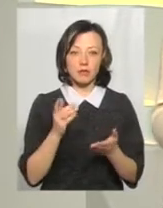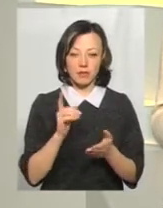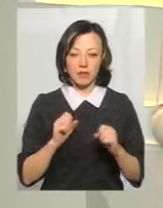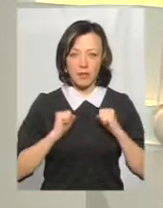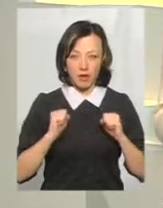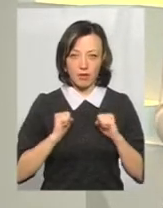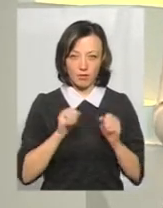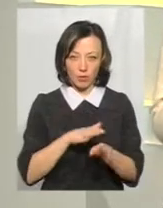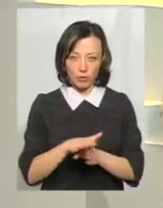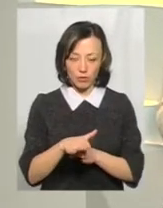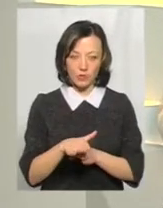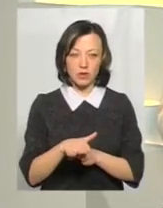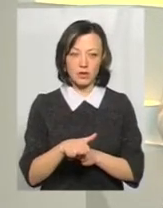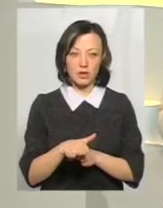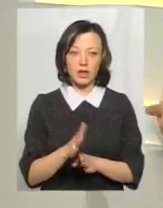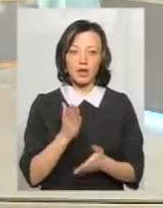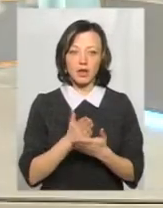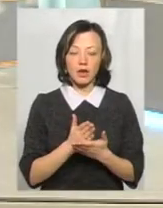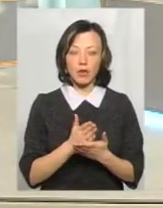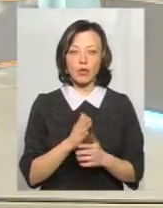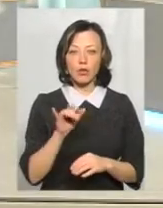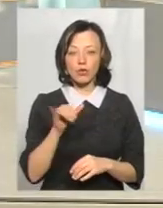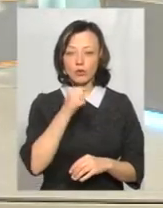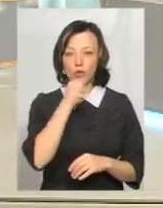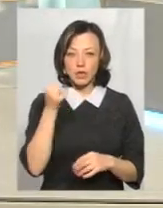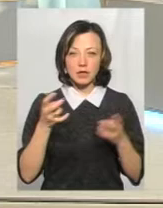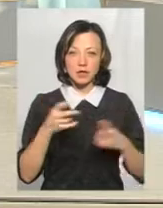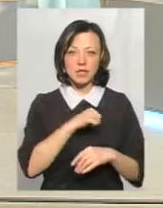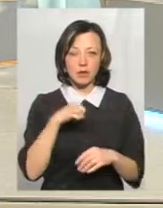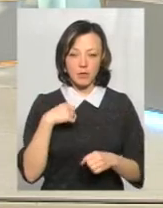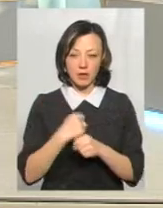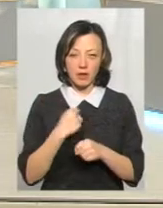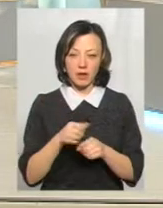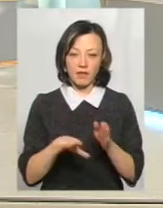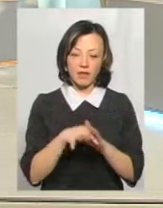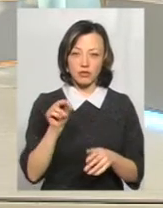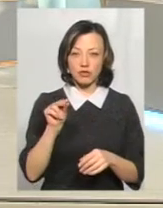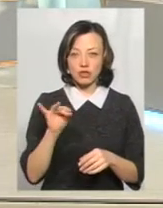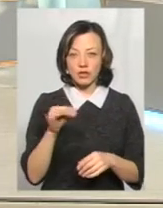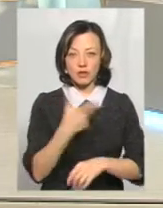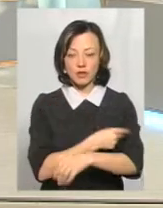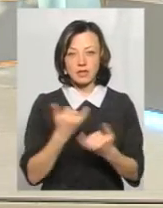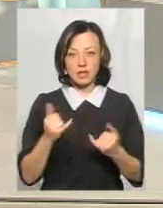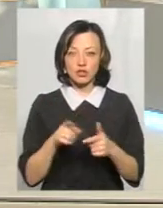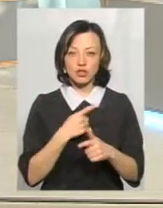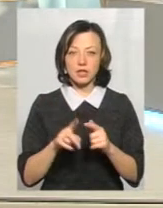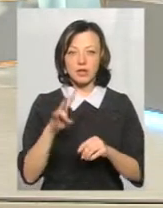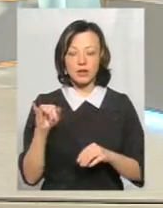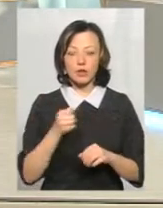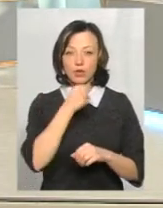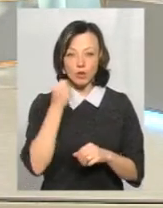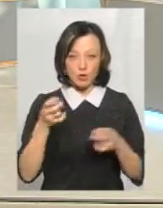намагаються слідувати, принаймні він є, то дорослим треба самим робити вибір, чи вакцинуватися зараз чи ні. То дорослим